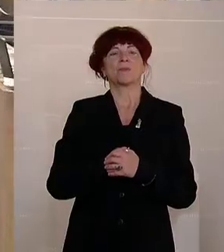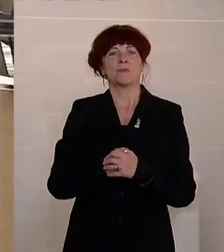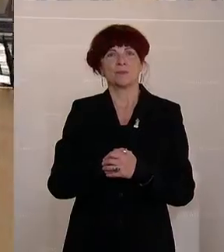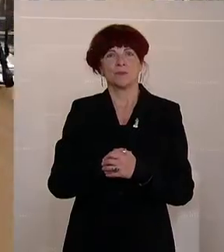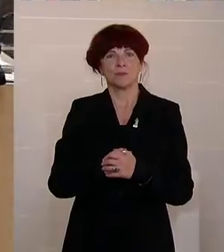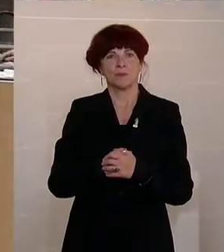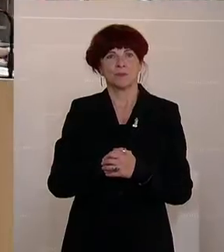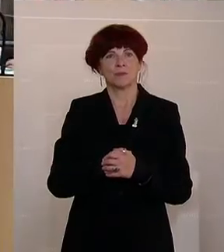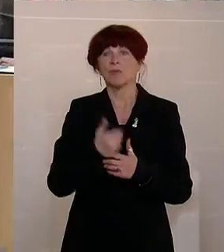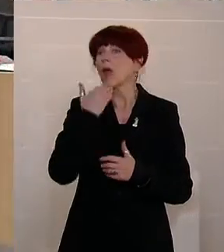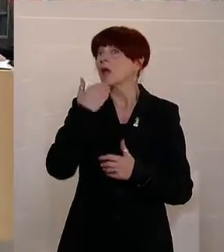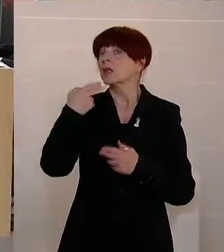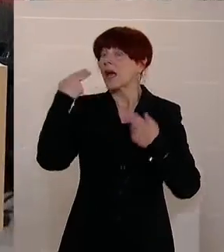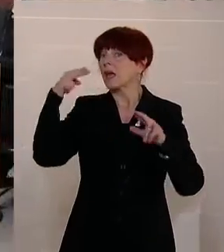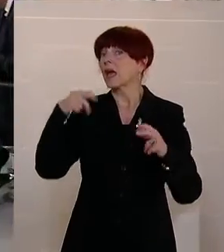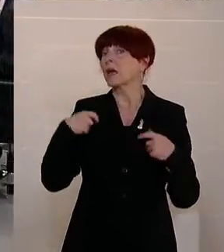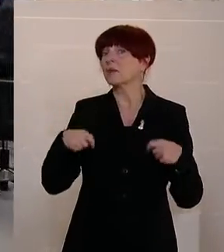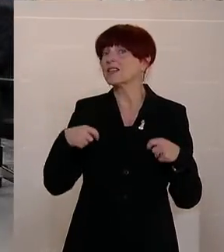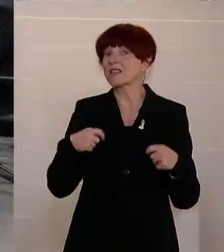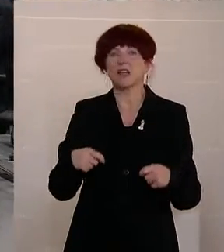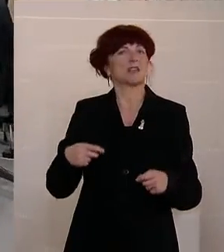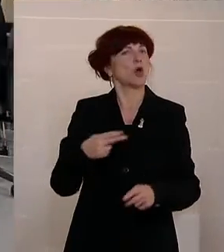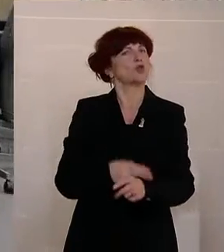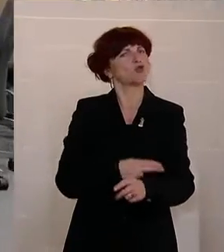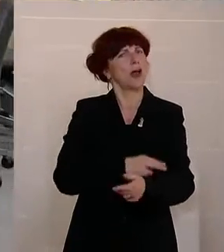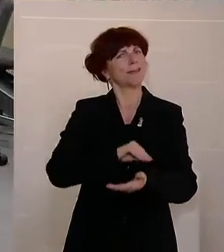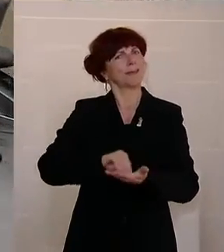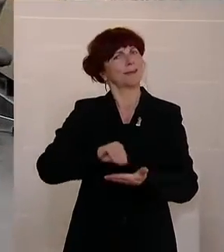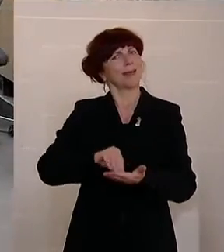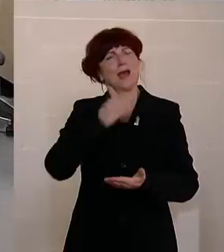Nächster Redner ist jetzt Lukas Hammer von den Grünen. Liebe Kolleginnen und Kollegen,